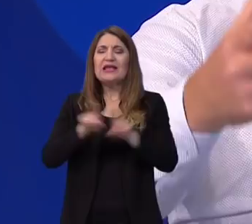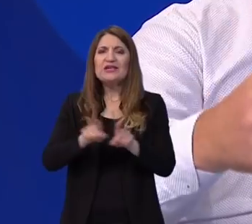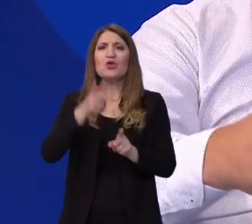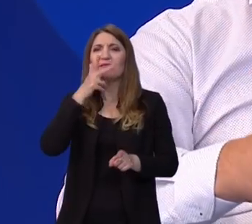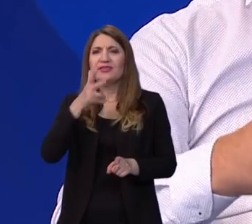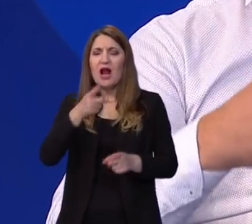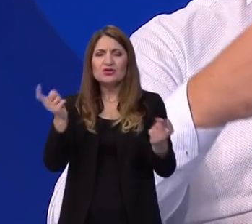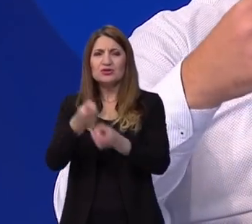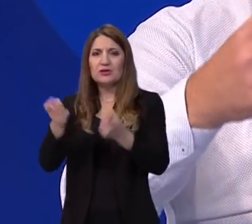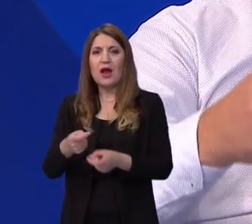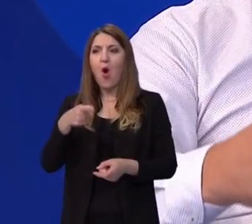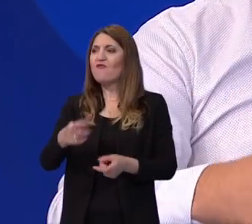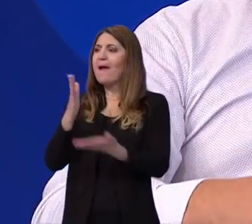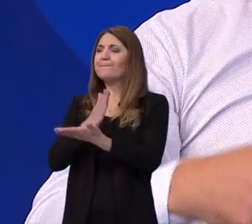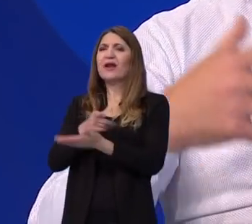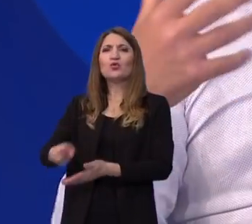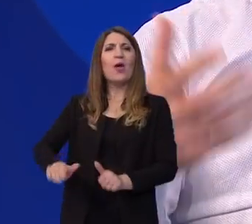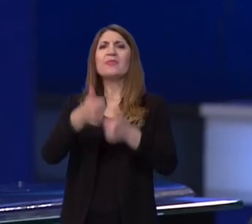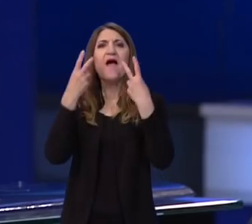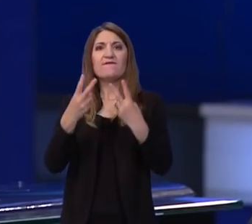svaki učitelj kaže da je njegov predmet najvažniji.